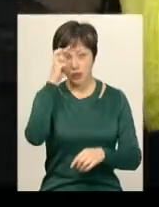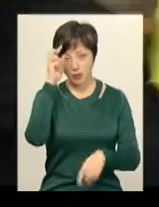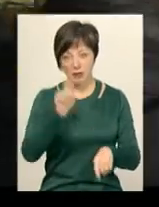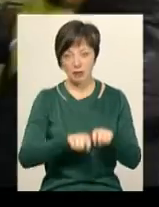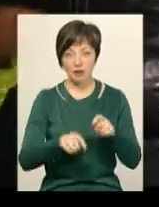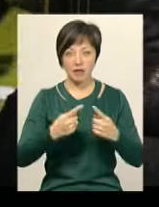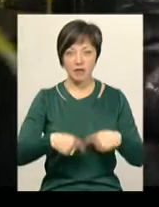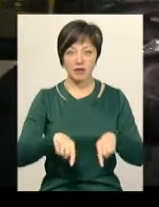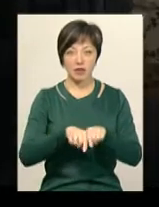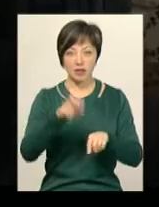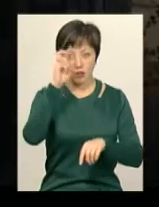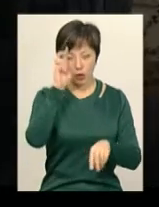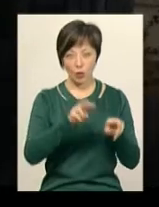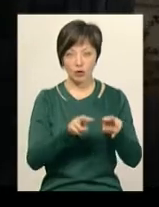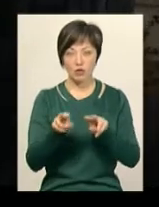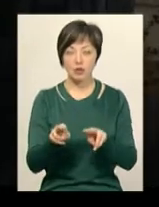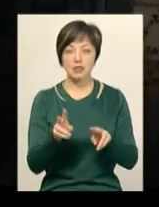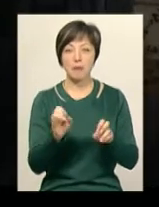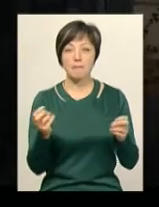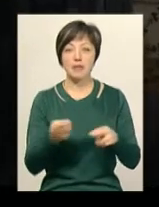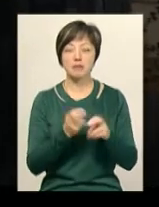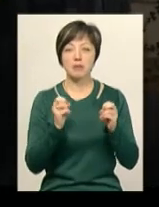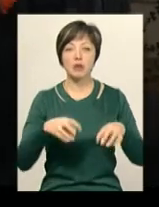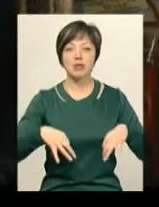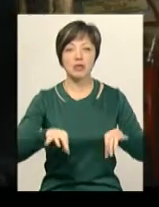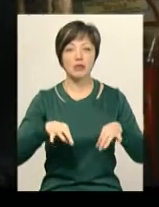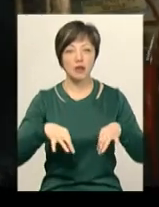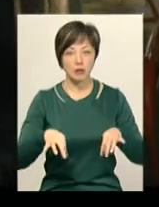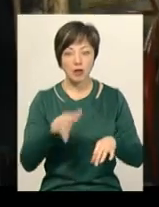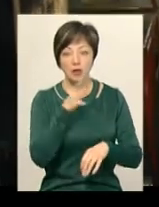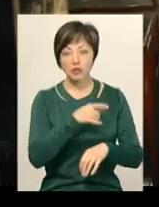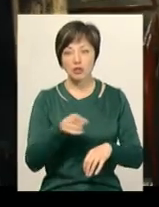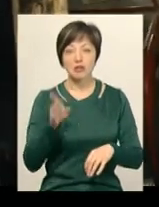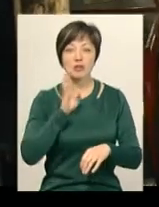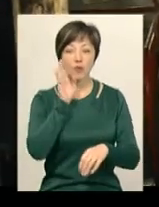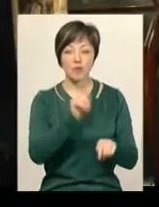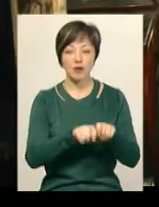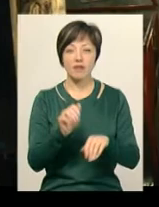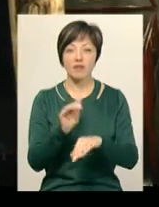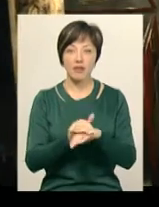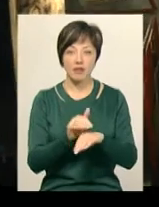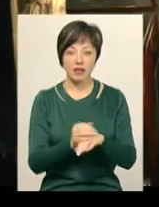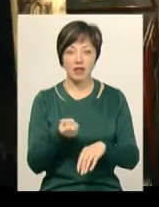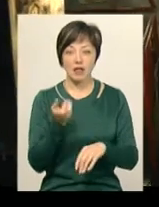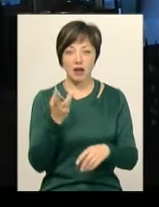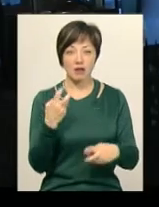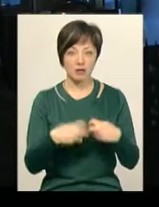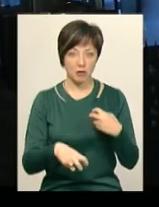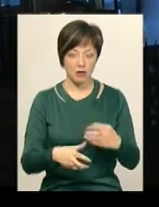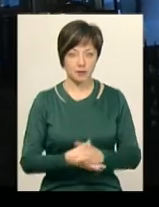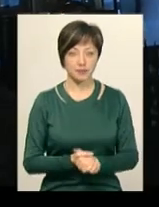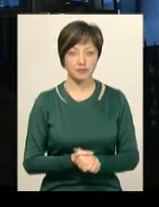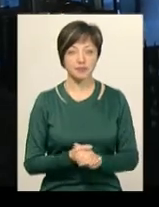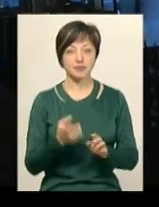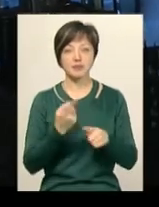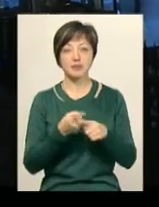відділу державного контролю та нагляду за безпекою на транспорті Олега Вакалюка, під час хранкової перевірки виявили кілька несправностей. На даному